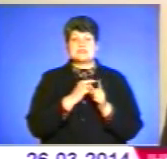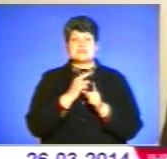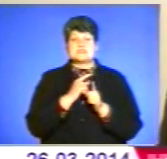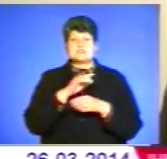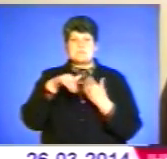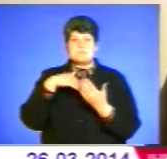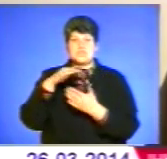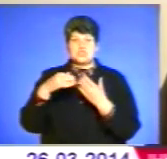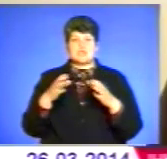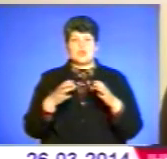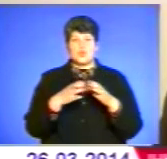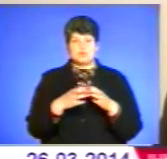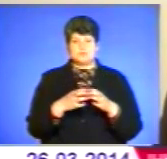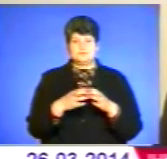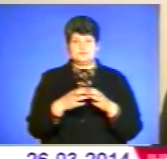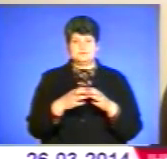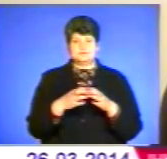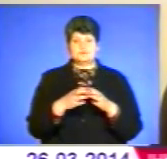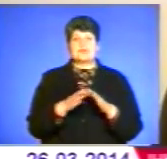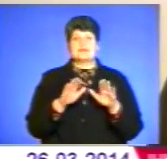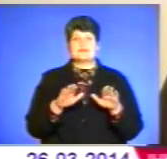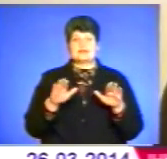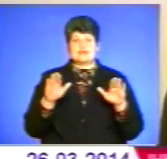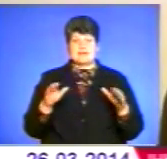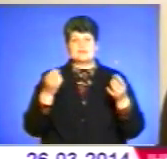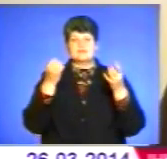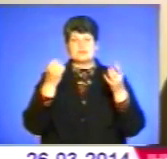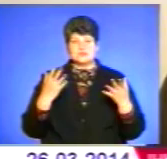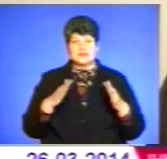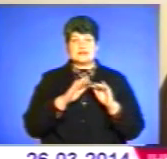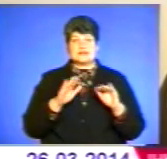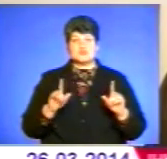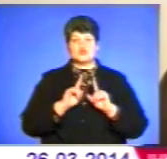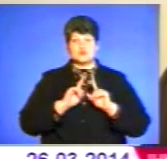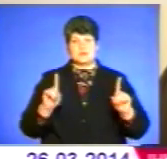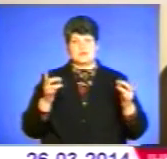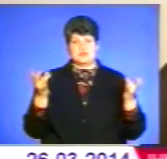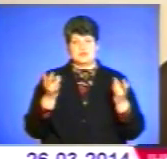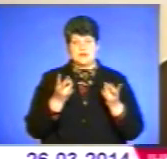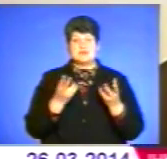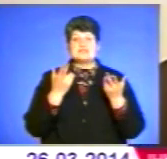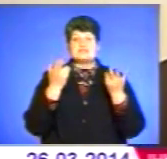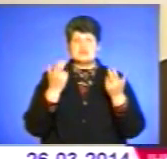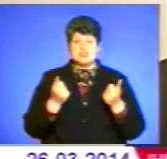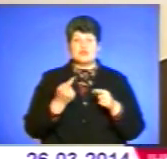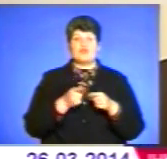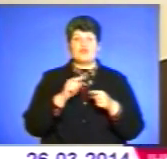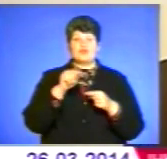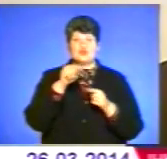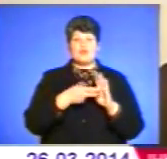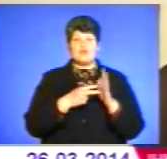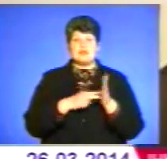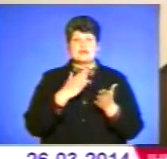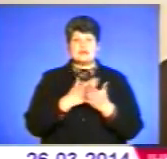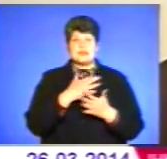дітей звичайних і дітей з особливими потребами. Звичайно, в цьому плані є дуже